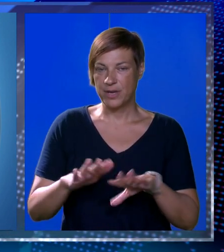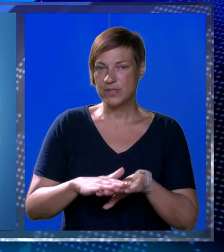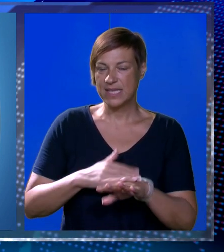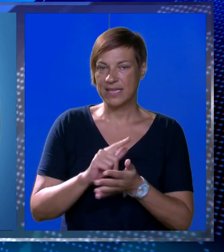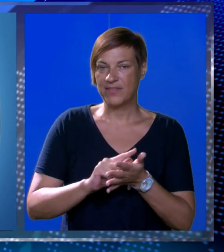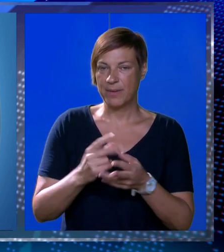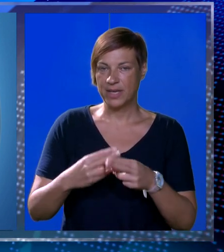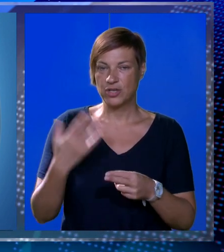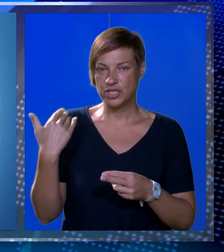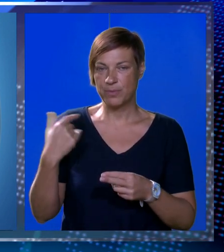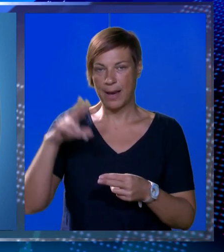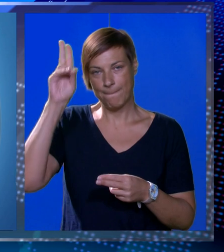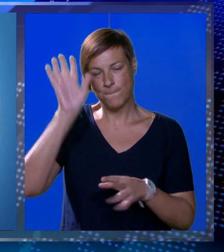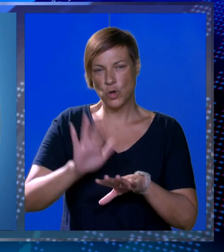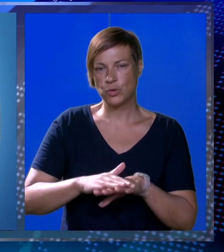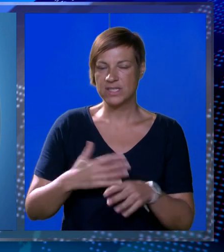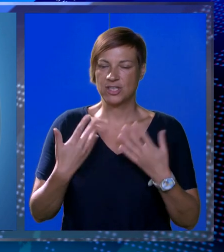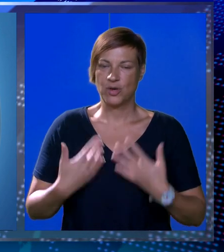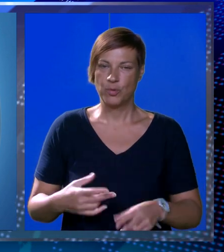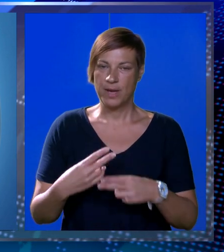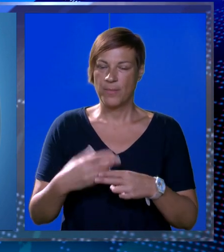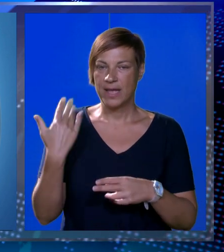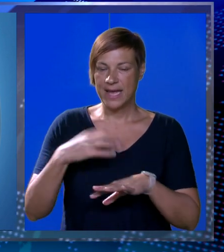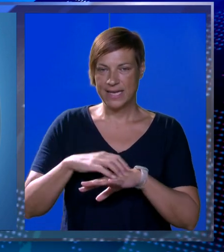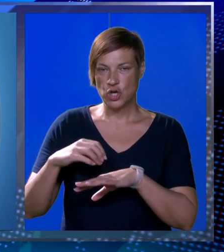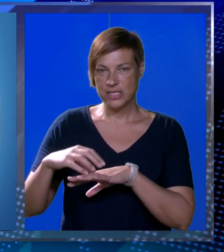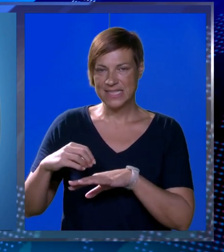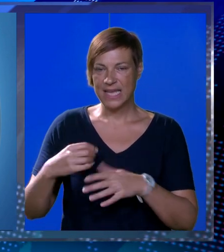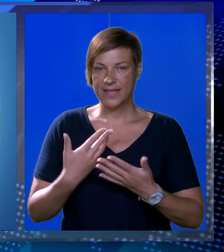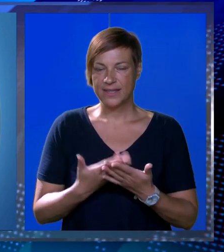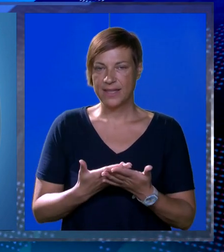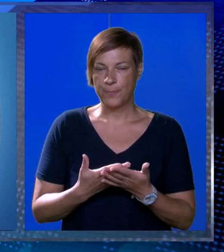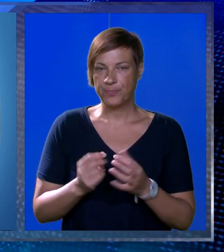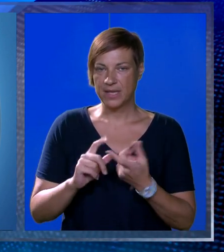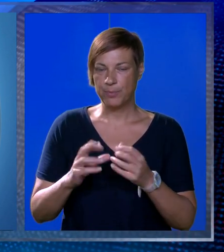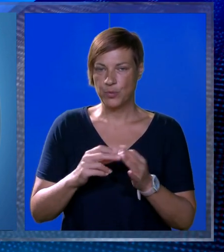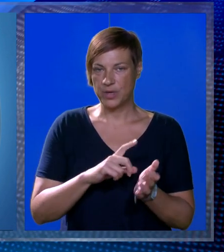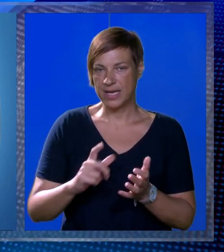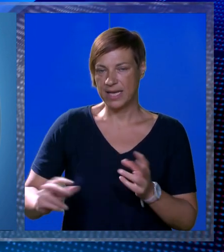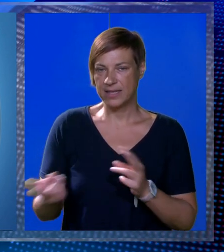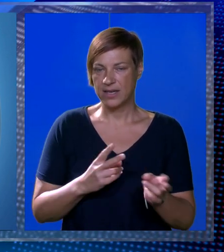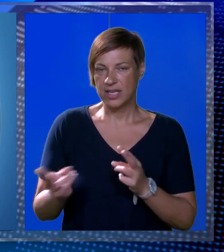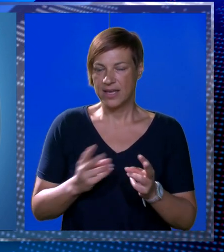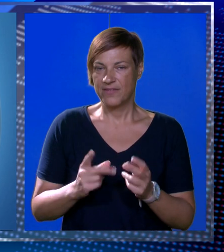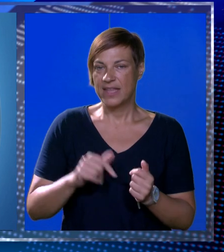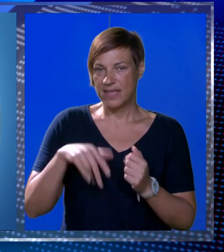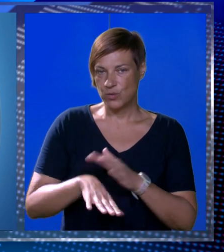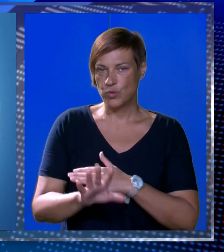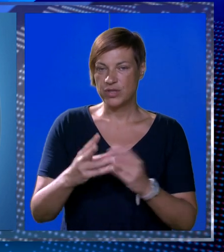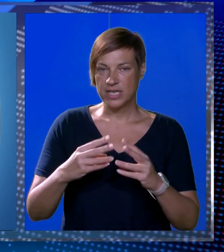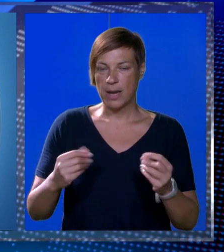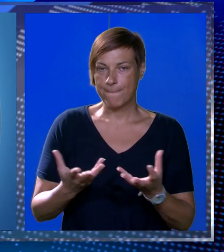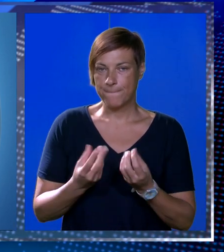zemlje meteoropati i kronični bolesnici mogu osjećati umor i bolove na mjestima ranih ozljeda bura na jadranu te jak sjeverni vjetar